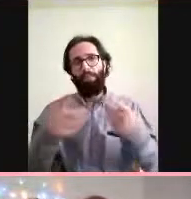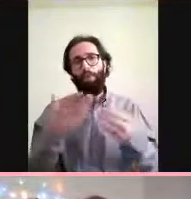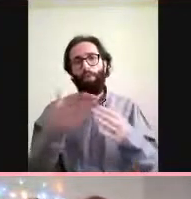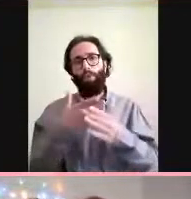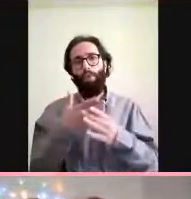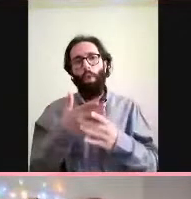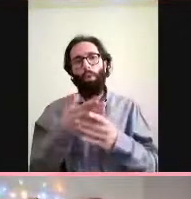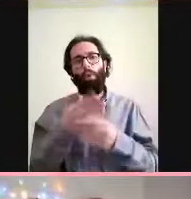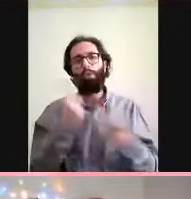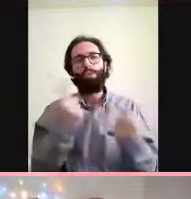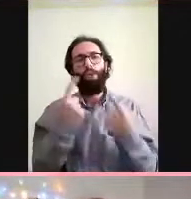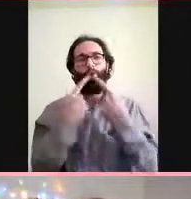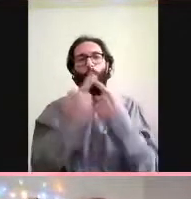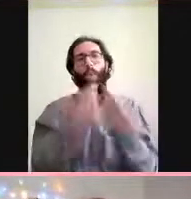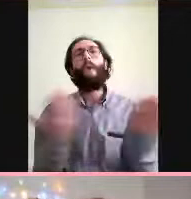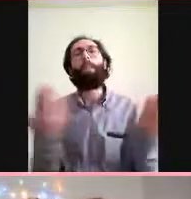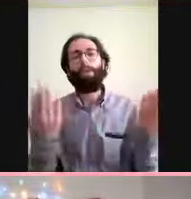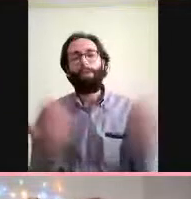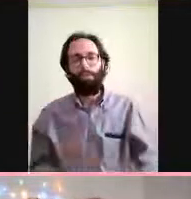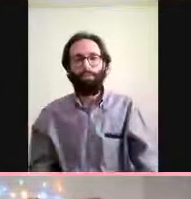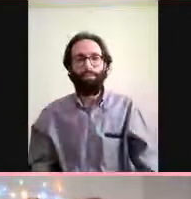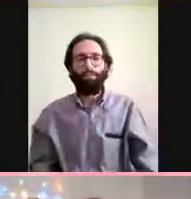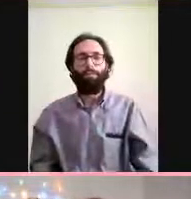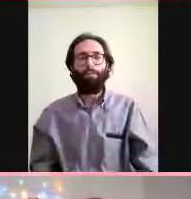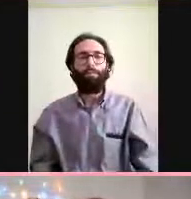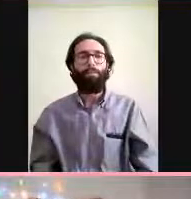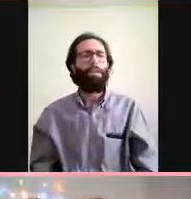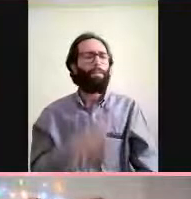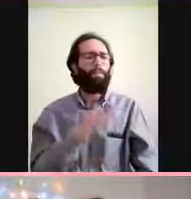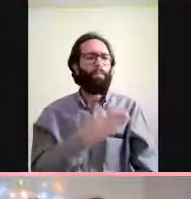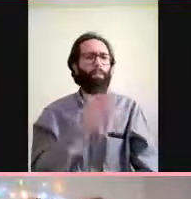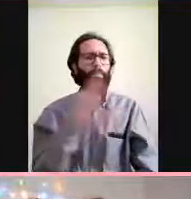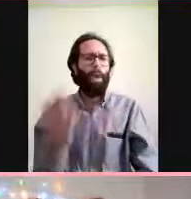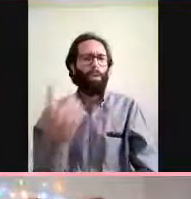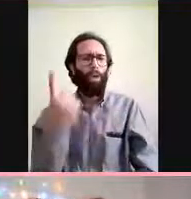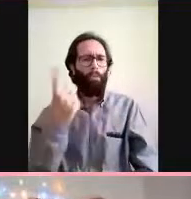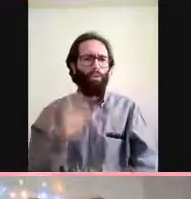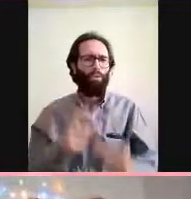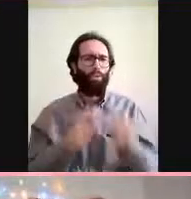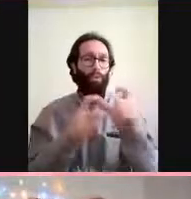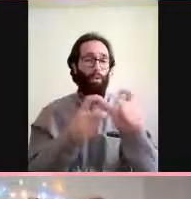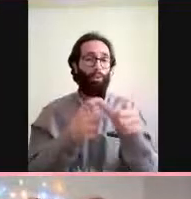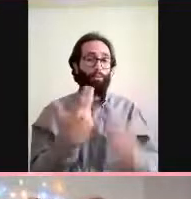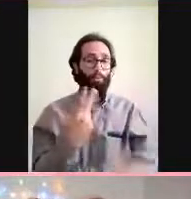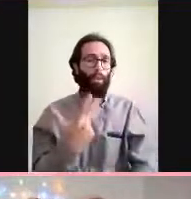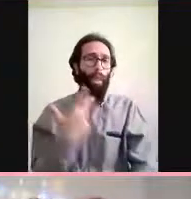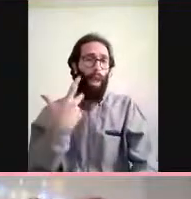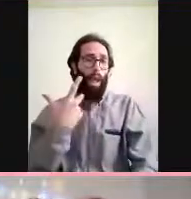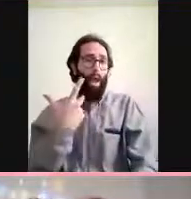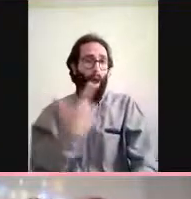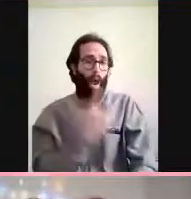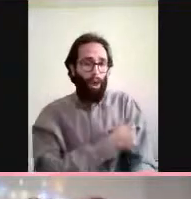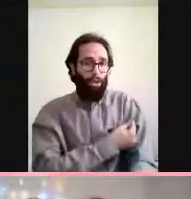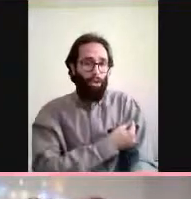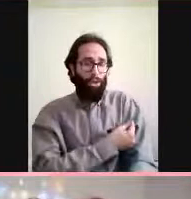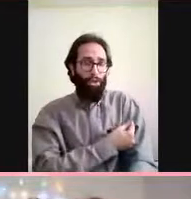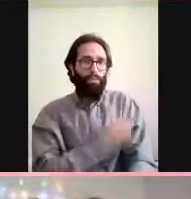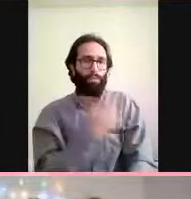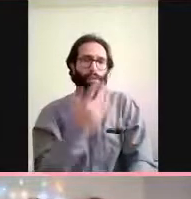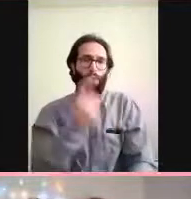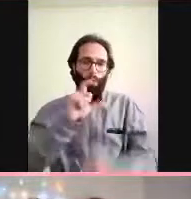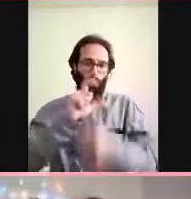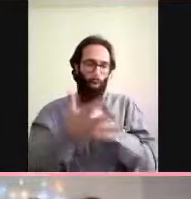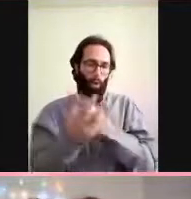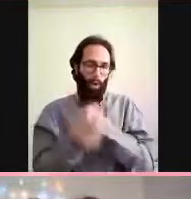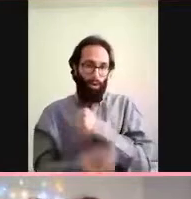tamamdır Aile Hanım demiş ki aşı olduktan sonra da yine de beyinde bu hasarlar oluşur mu sizce veya